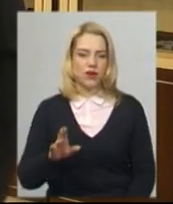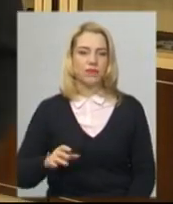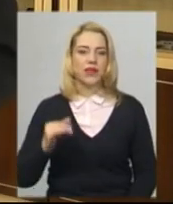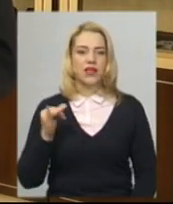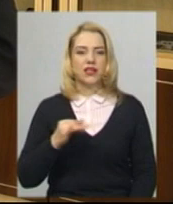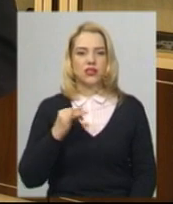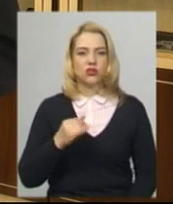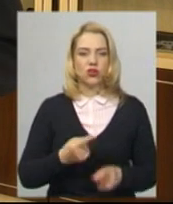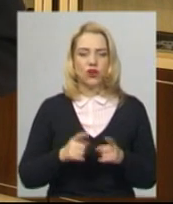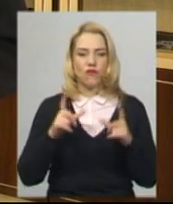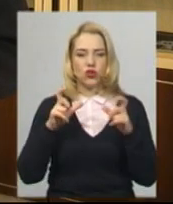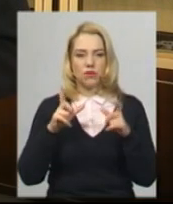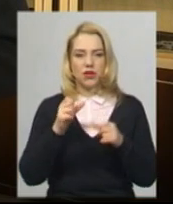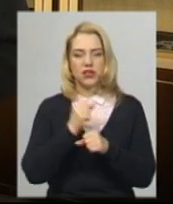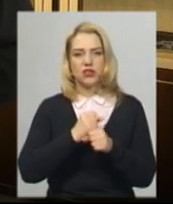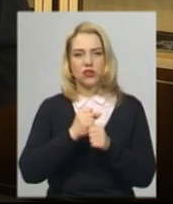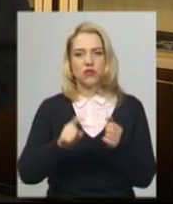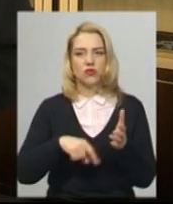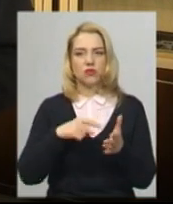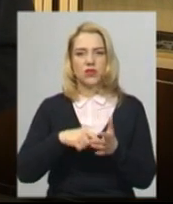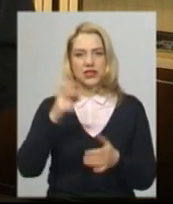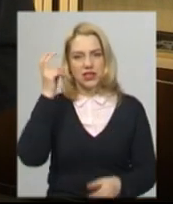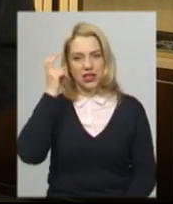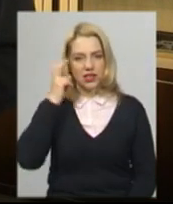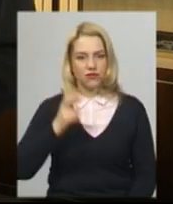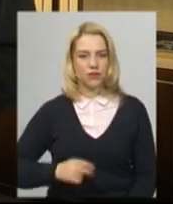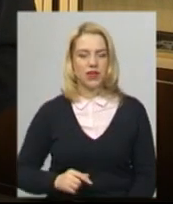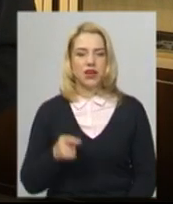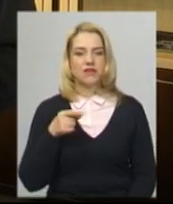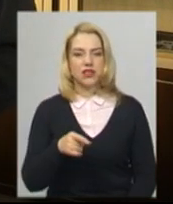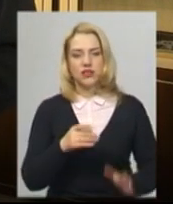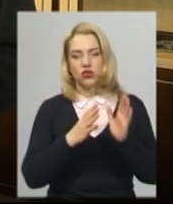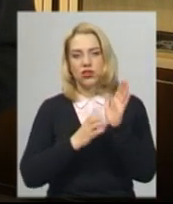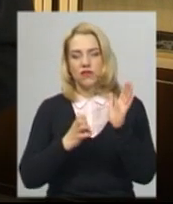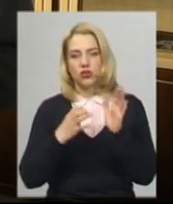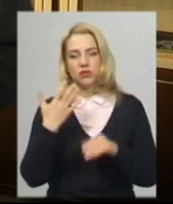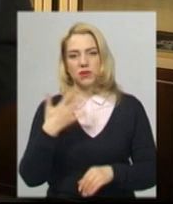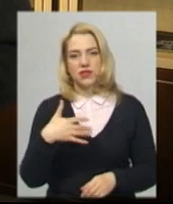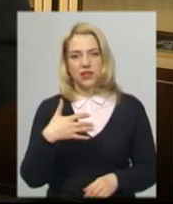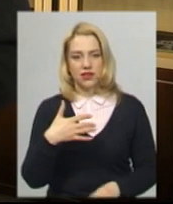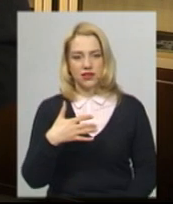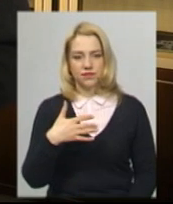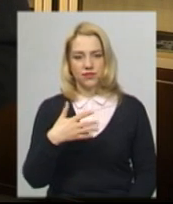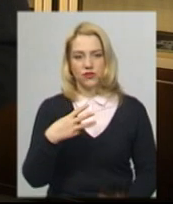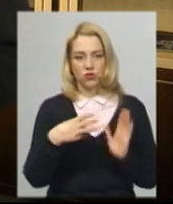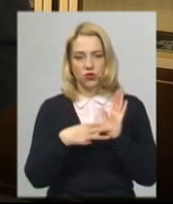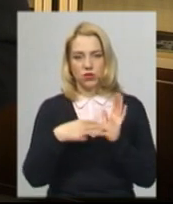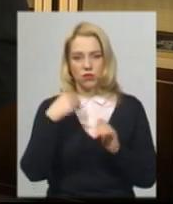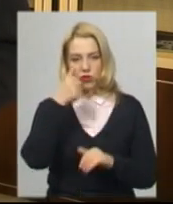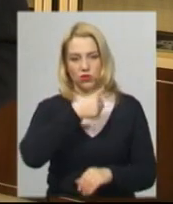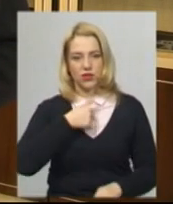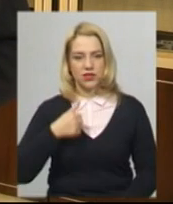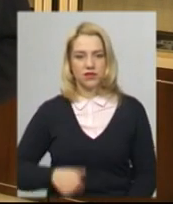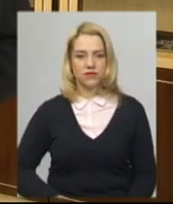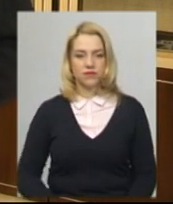фотоапарата зроблена у місті Київ у 1958 році.